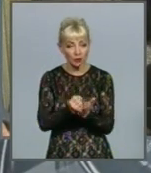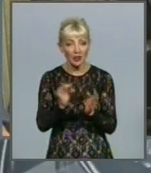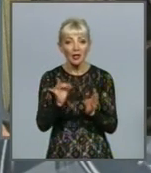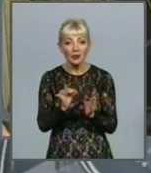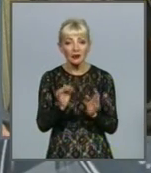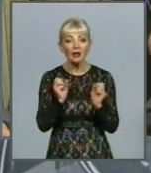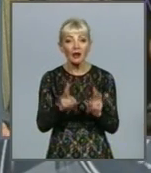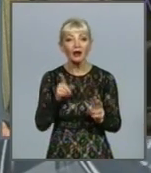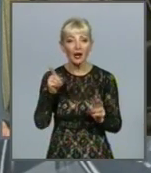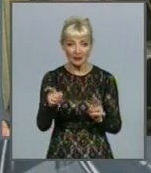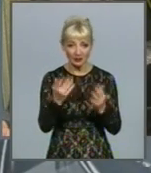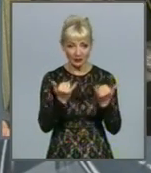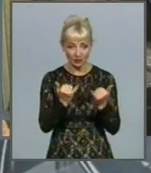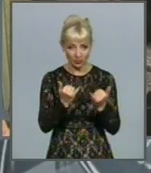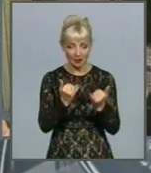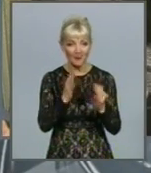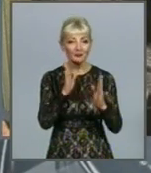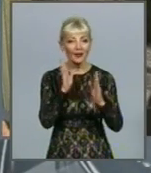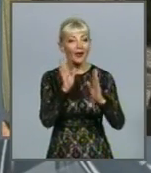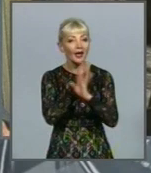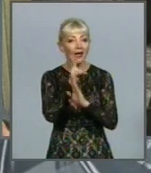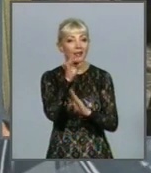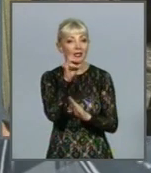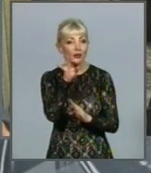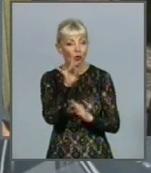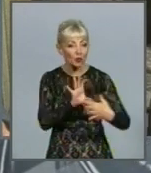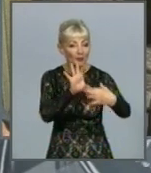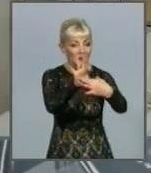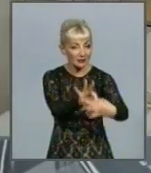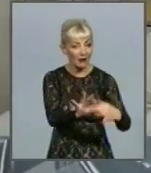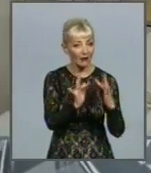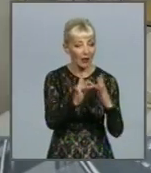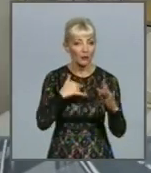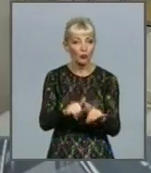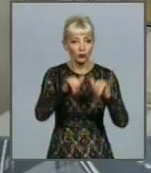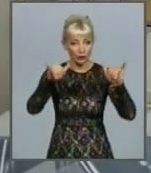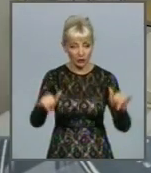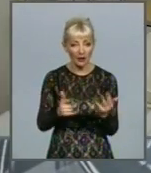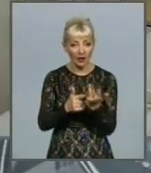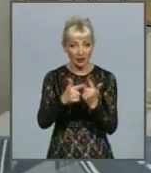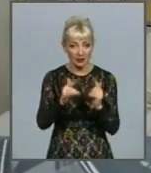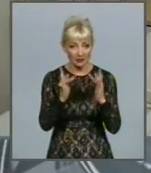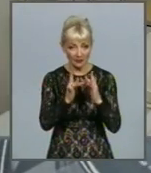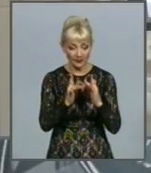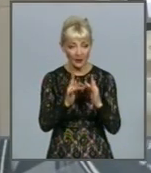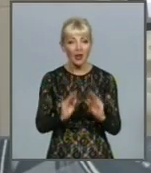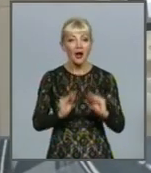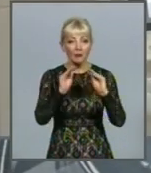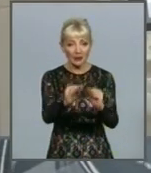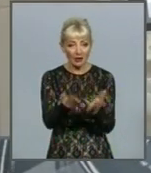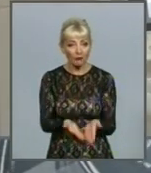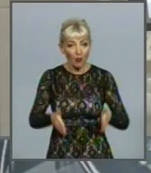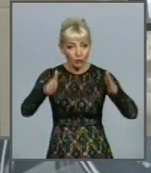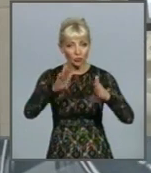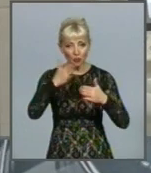вони проводять кислород койком, ми ввеличуємо кількість койок. Тож, питання поставки кисневих бочок буде вирішено